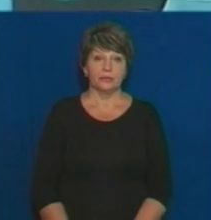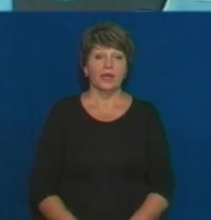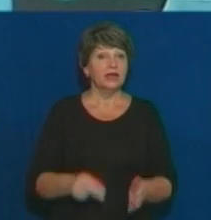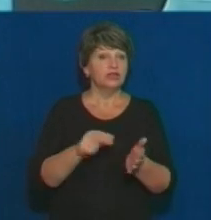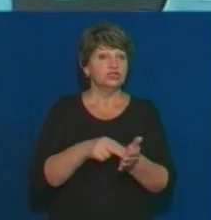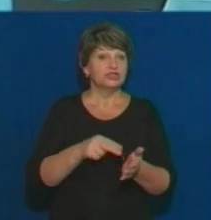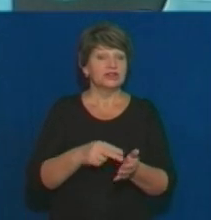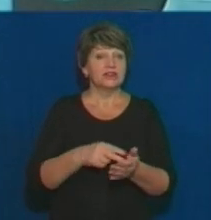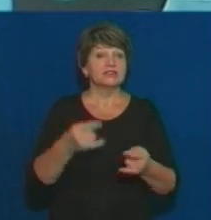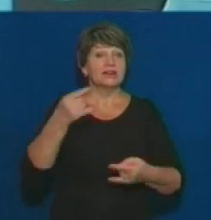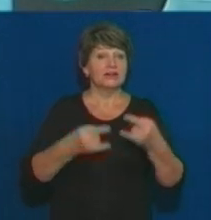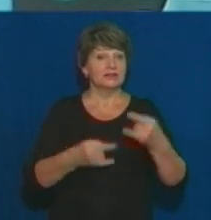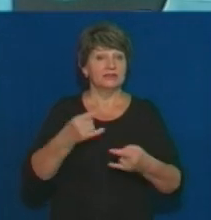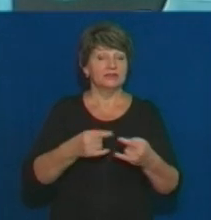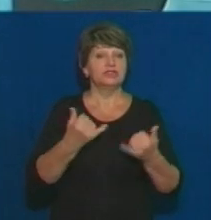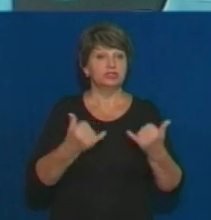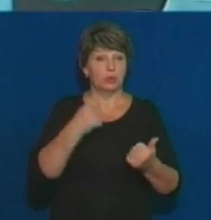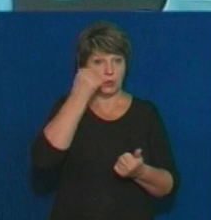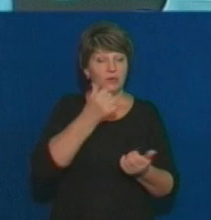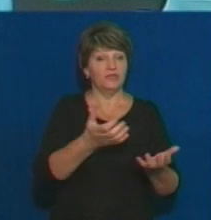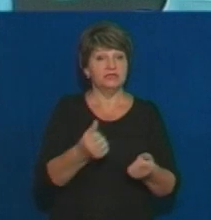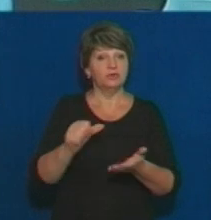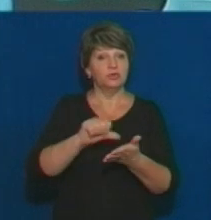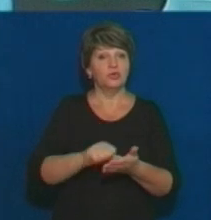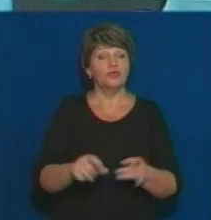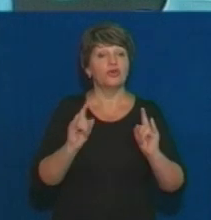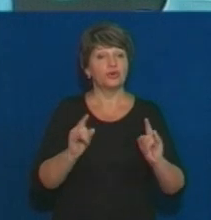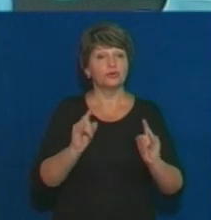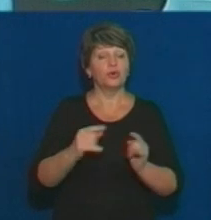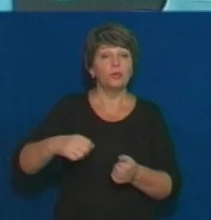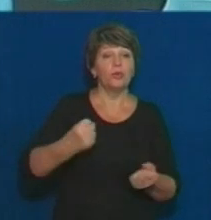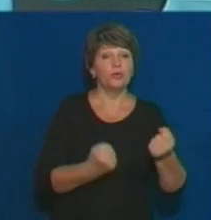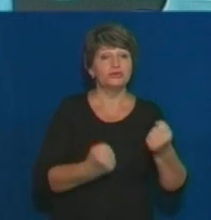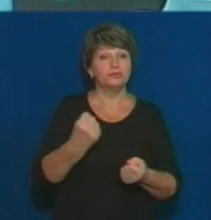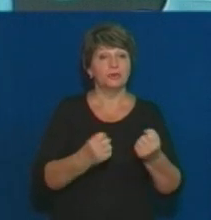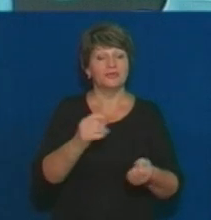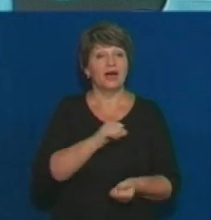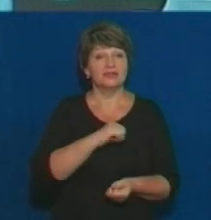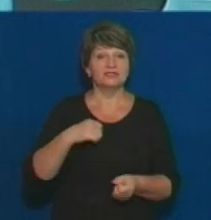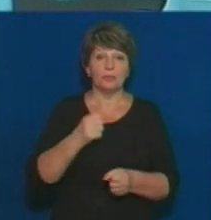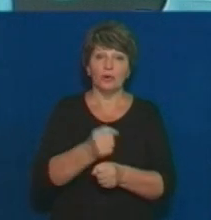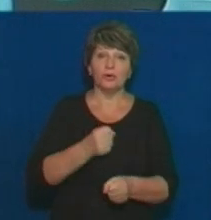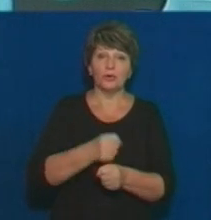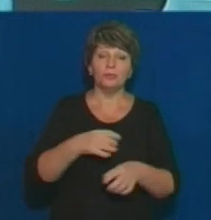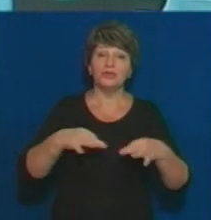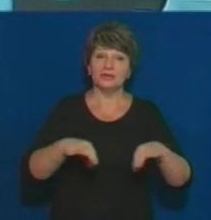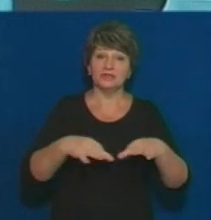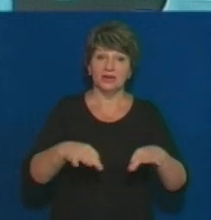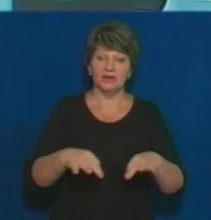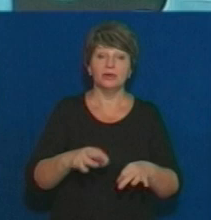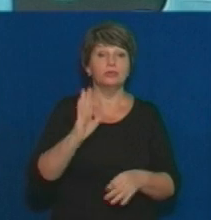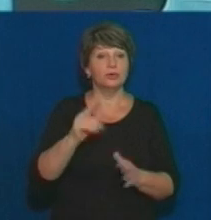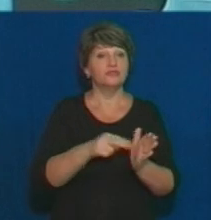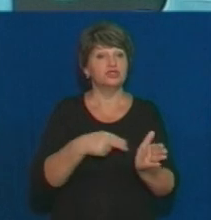черкаська філія «Суспільного телебачення» цьогоріч візьме участь у крутому спуску у перегонах на саморобних тачках. Відбудеться він у